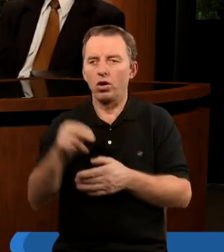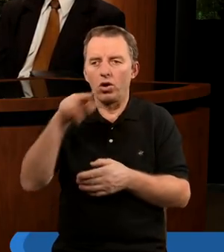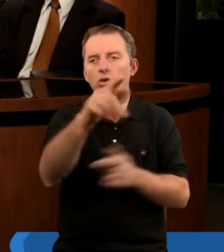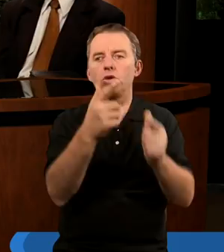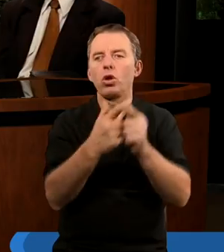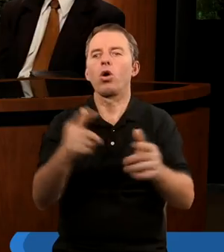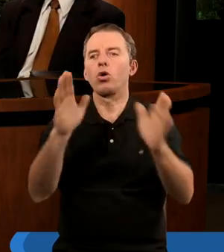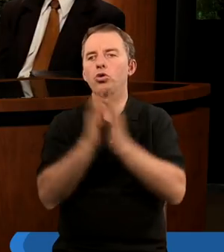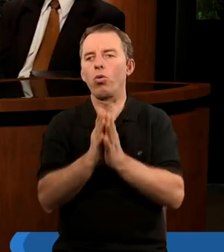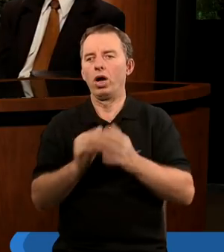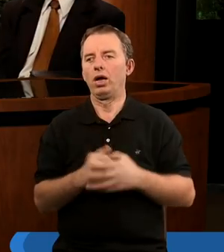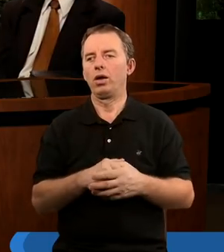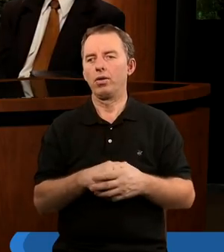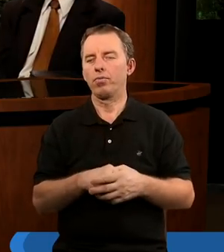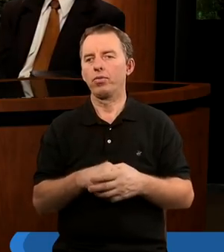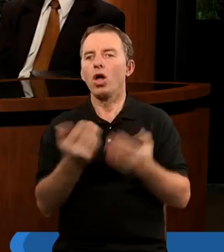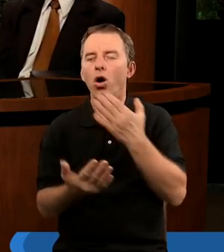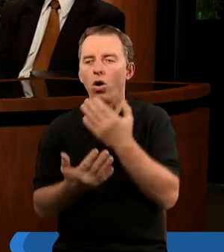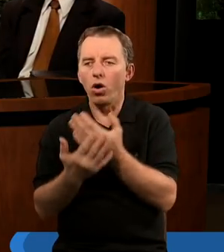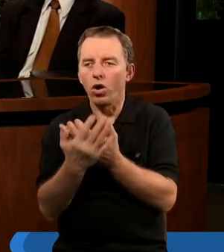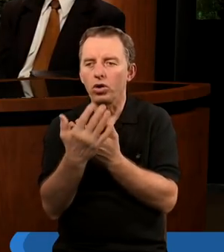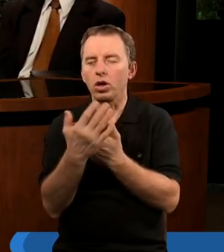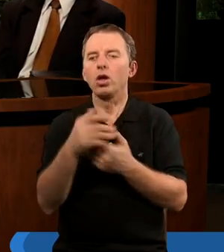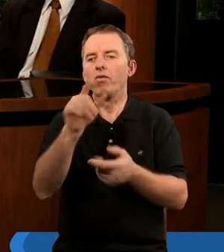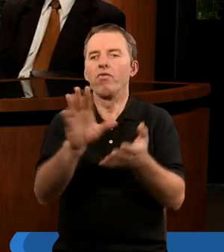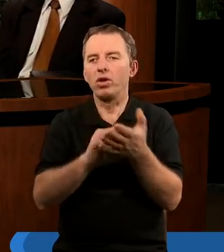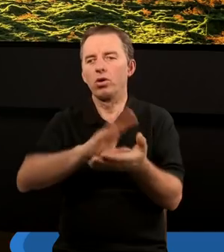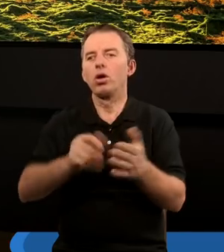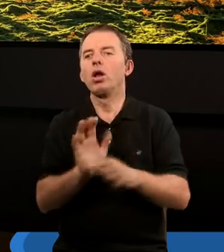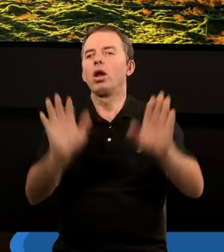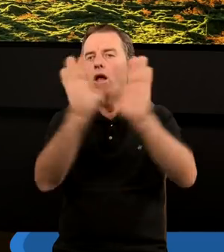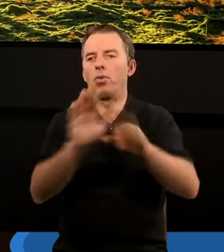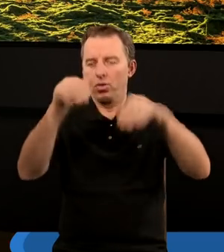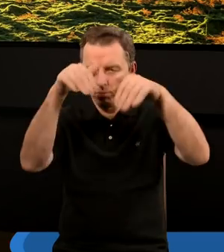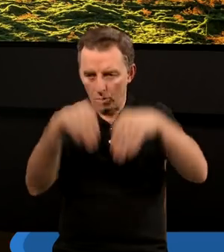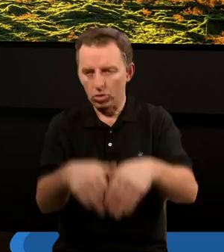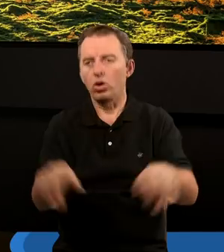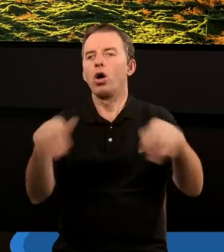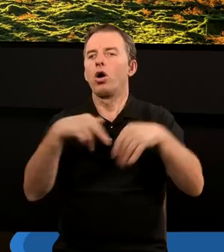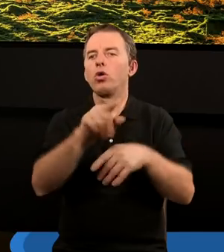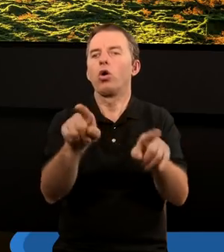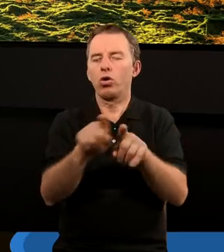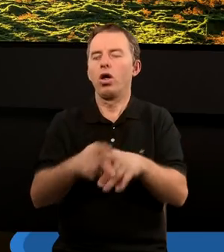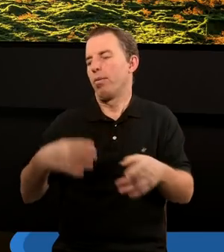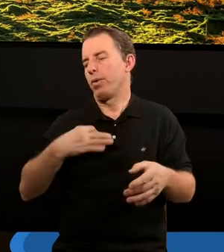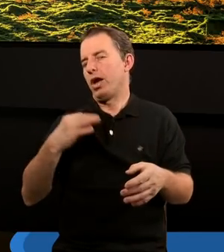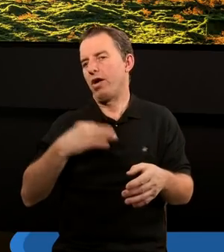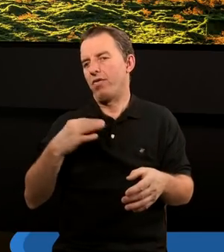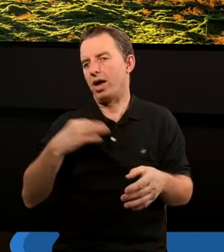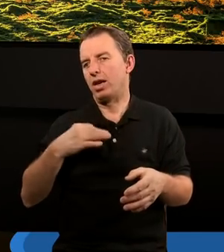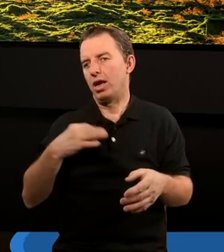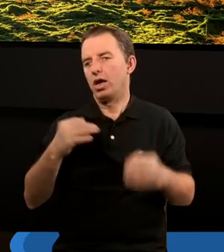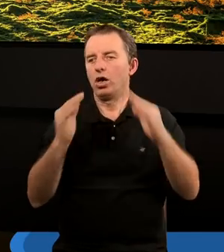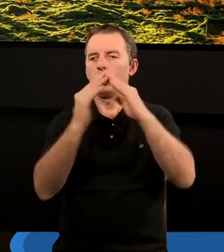tylko chodzić do kościoła. A tu się okazuje, że według Pisma Świętego na nabożeństwa można chodzić również do prywatnych